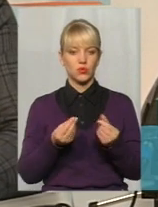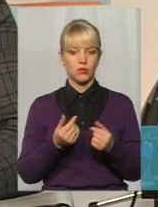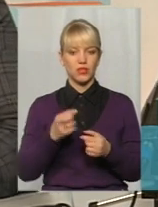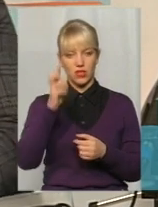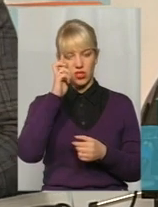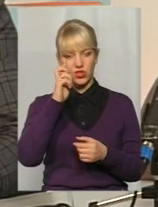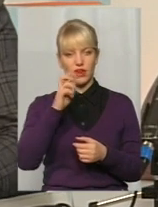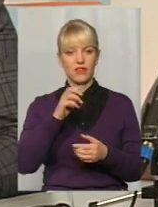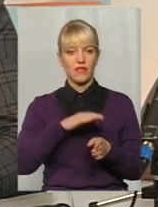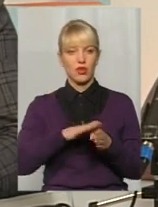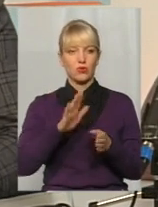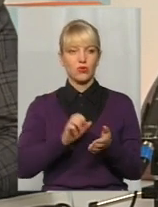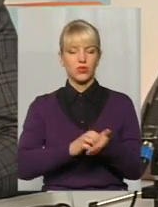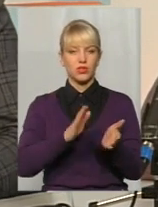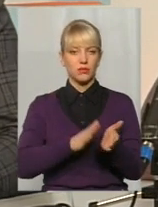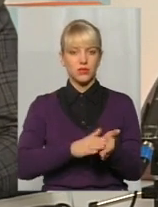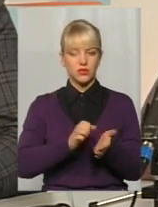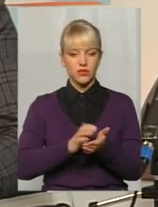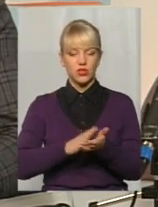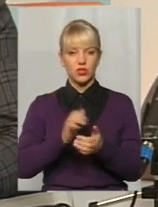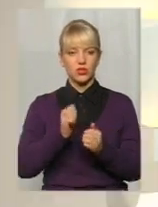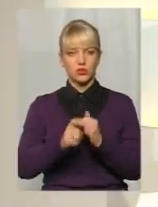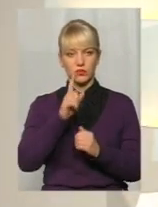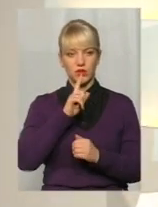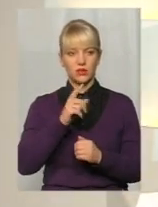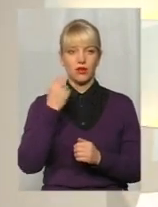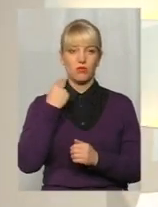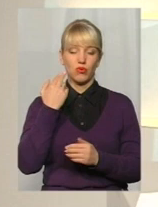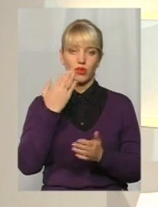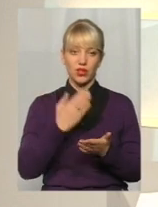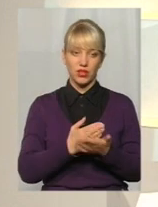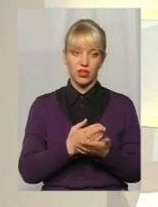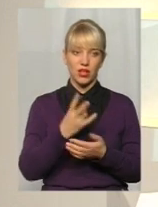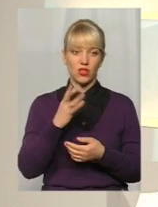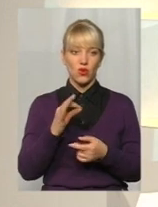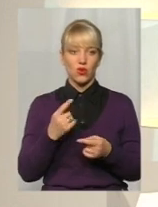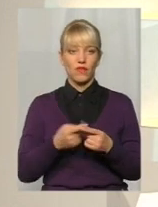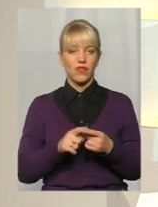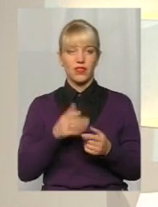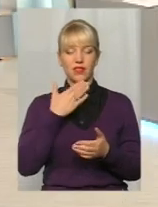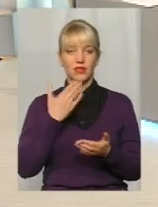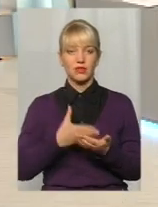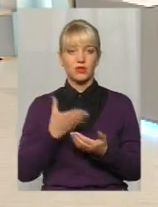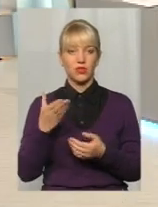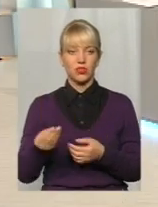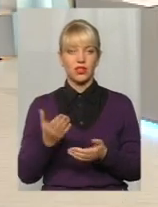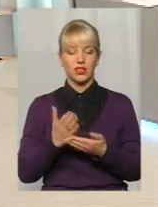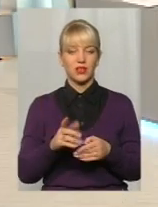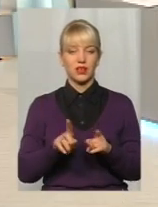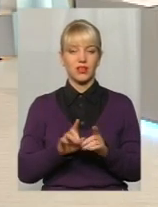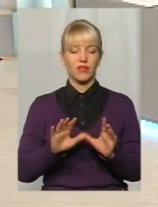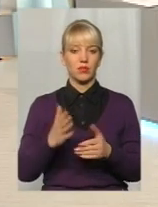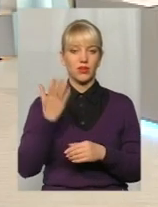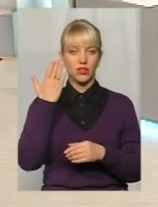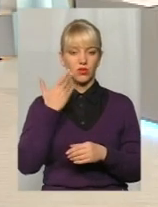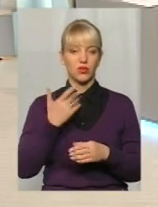нараховувати заборгованість щомісяця. Так, але борг є, але він не сплачує. Є такі випадки, коли